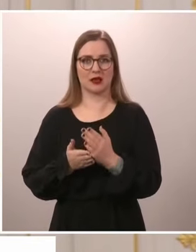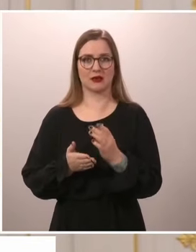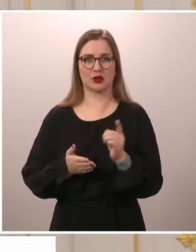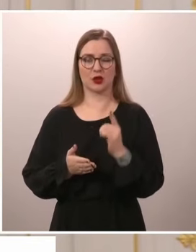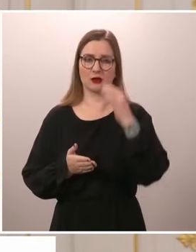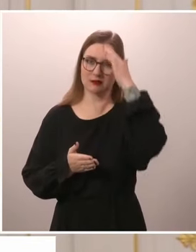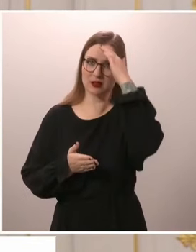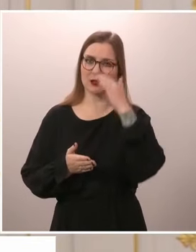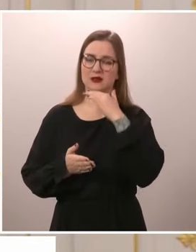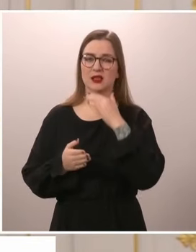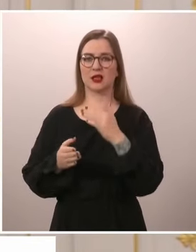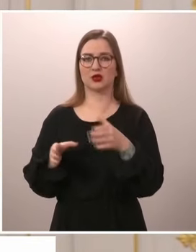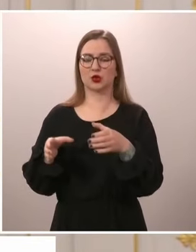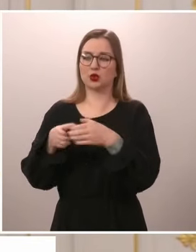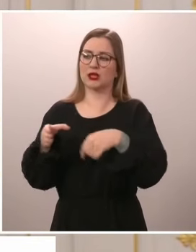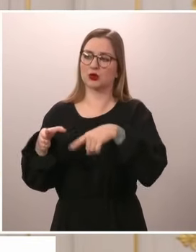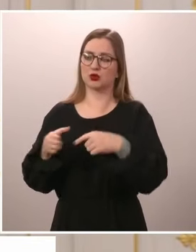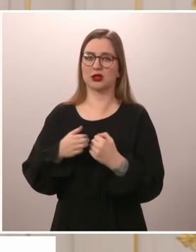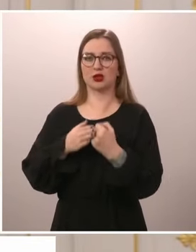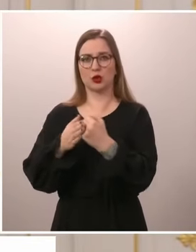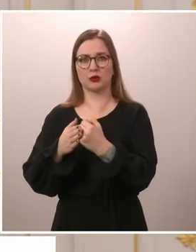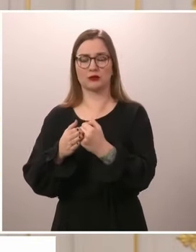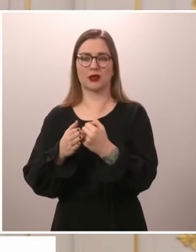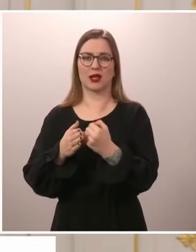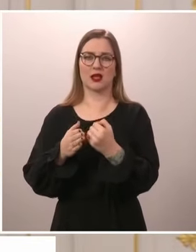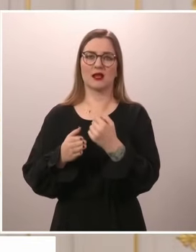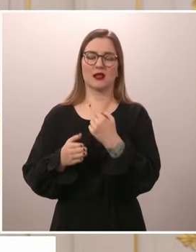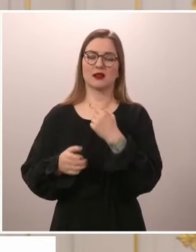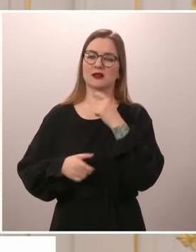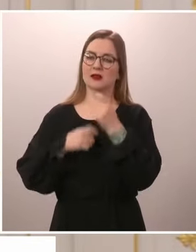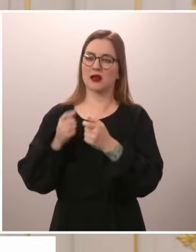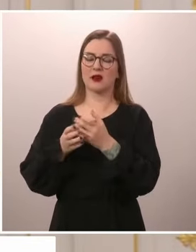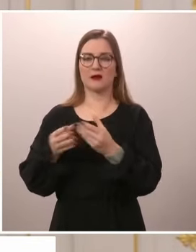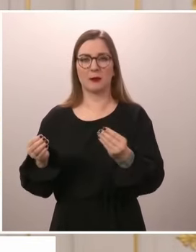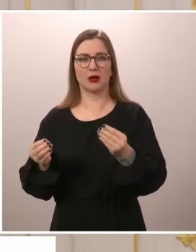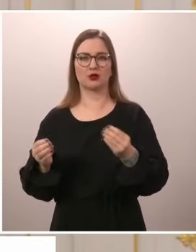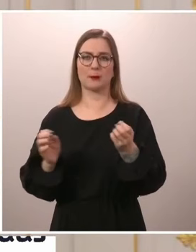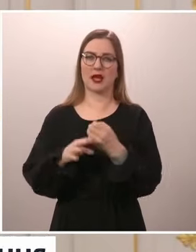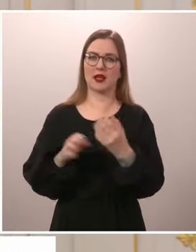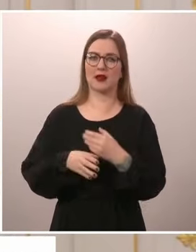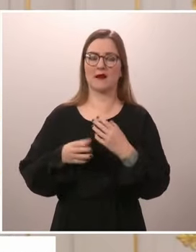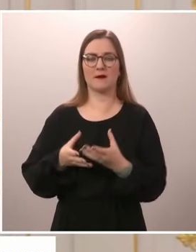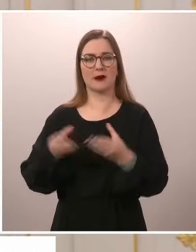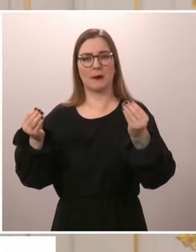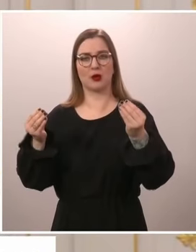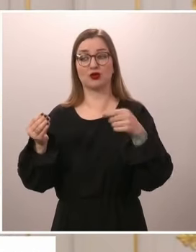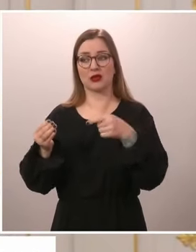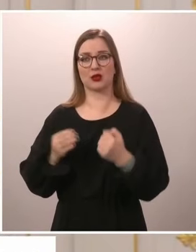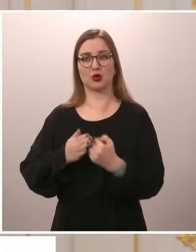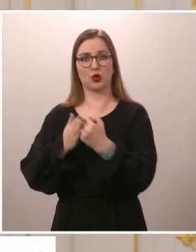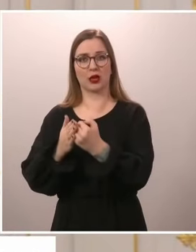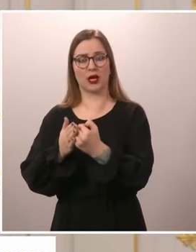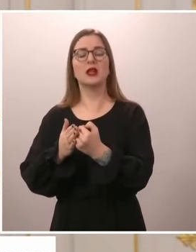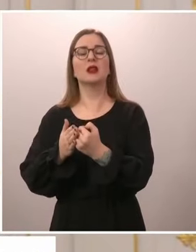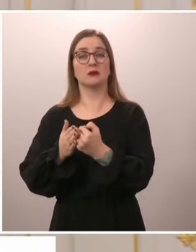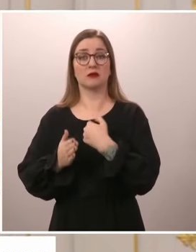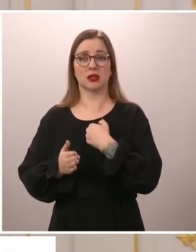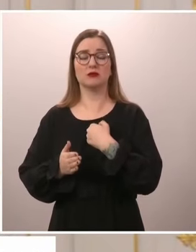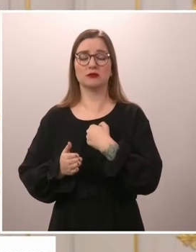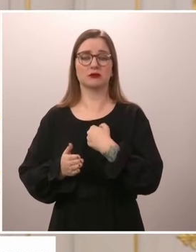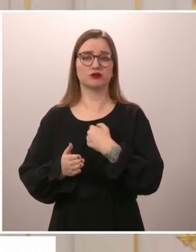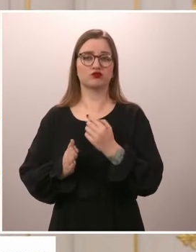demokratiaa vapautta, sanan vapautta, medi-vapautta, niin että tervehdin arvopohjaisen realismini nimissä,